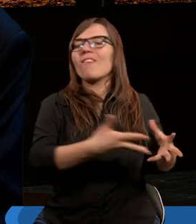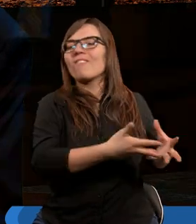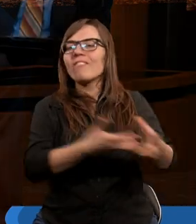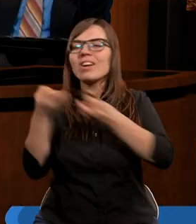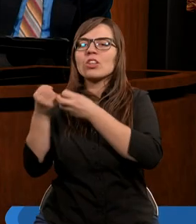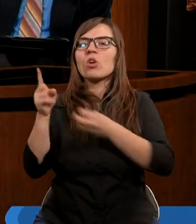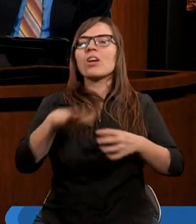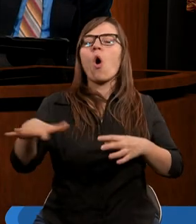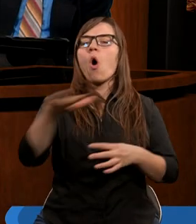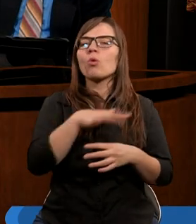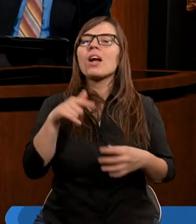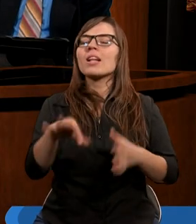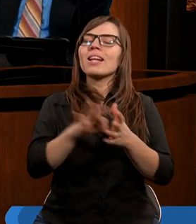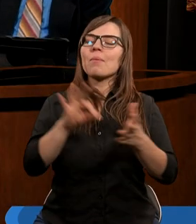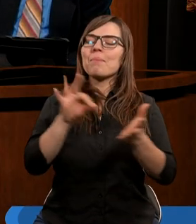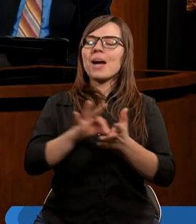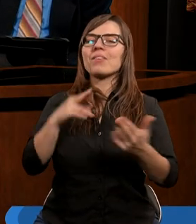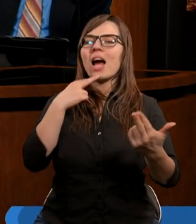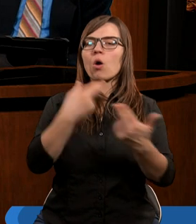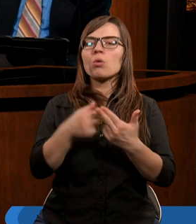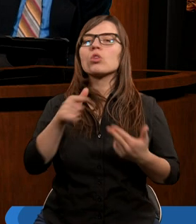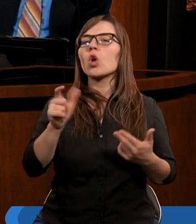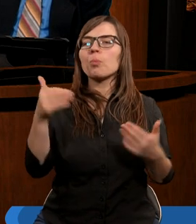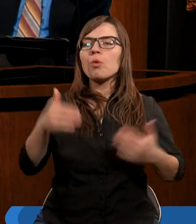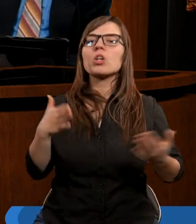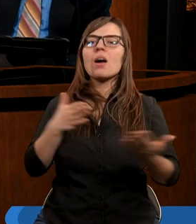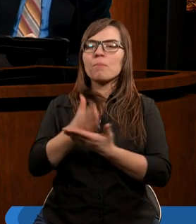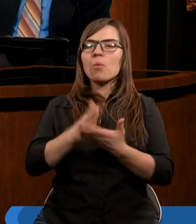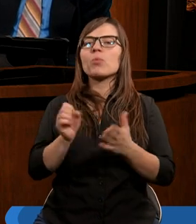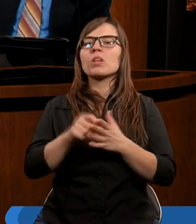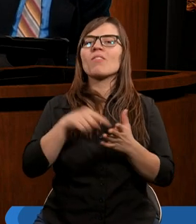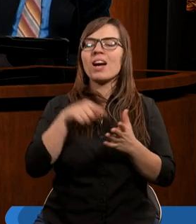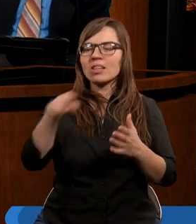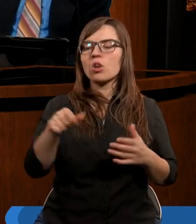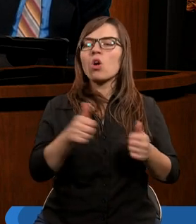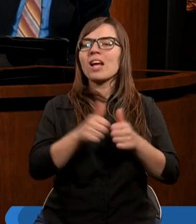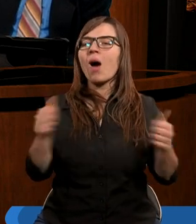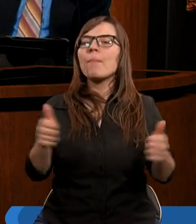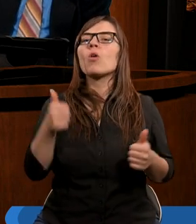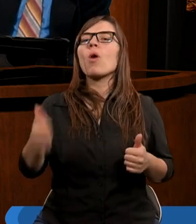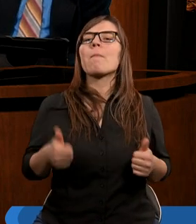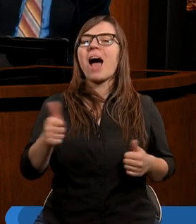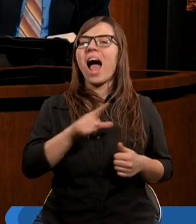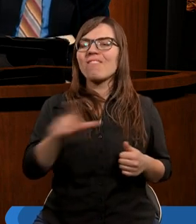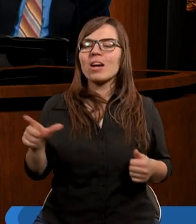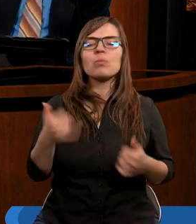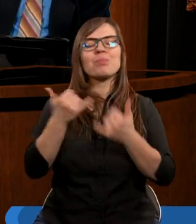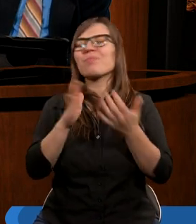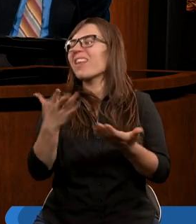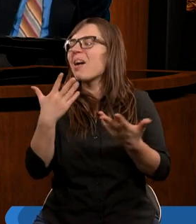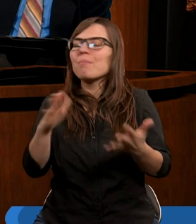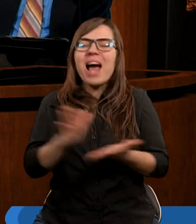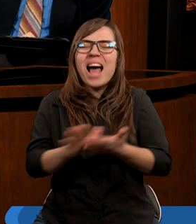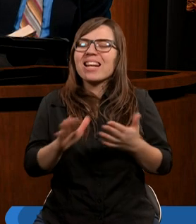otchłani. Więc to jest pewna odpowiedź, która, kto może pomóc? I do tego apeluje Paweł. Mówi, słuchajcie, niezależnie jak